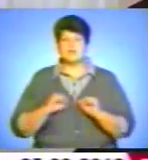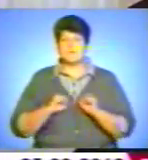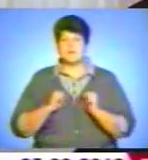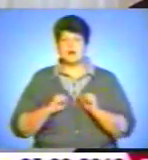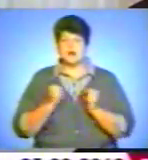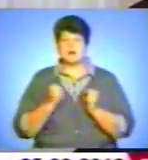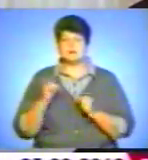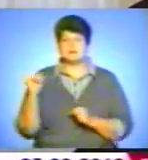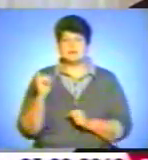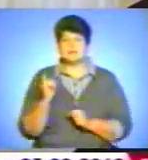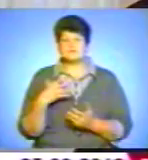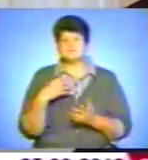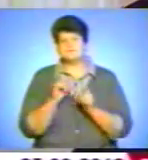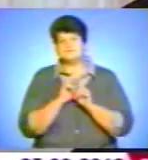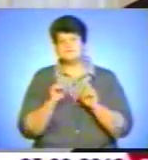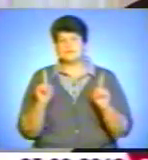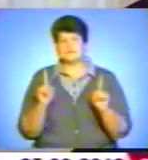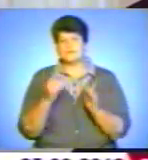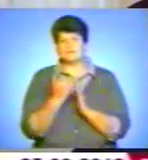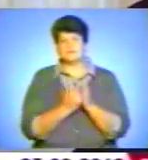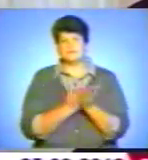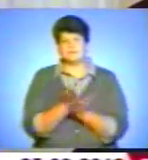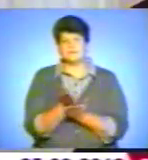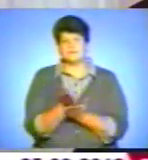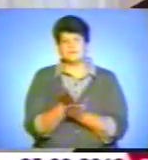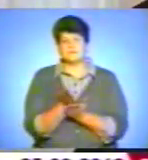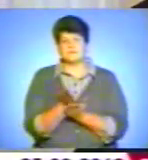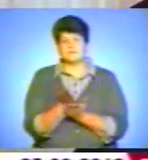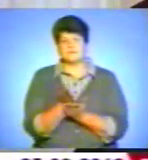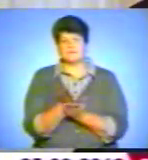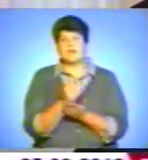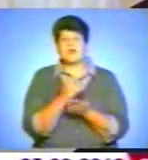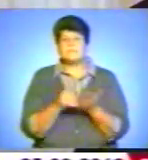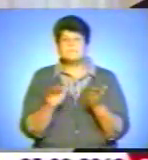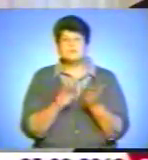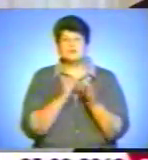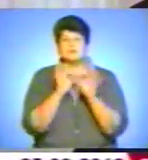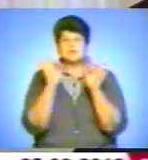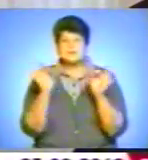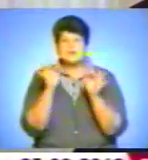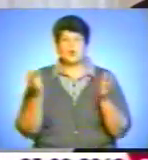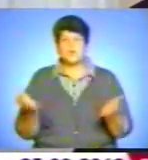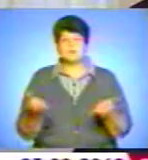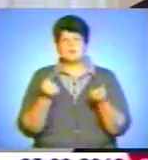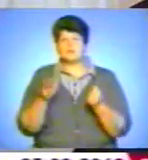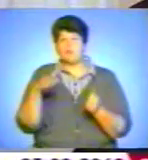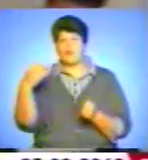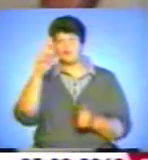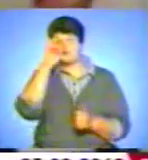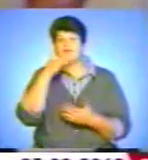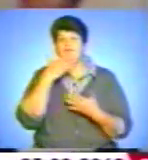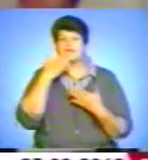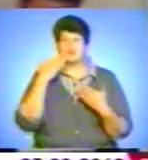своєрідного протоколу намірів. Абсолютно ніякої підтримки з боку держави немає.